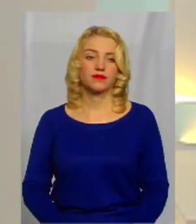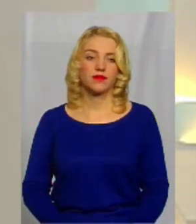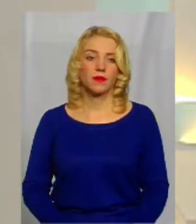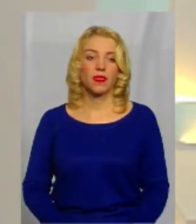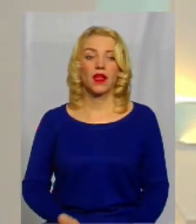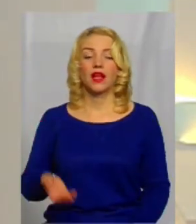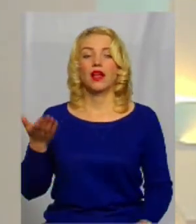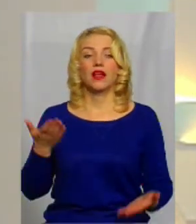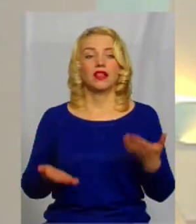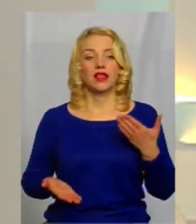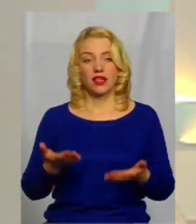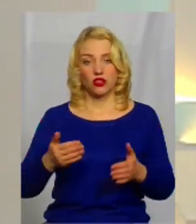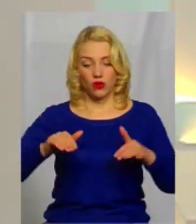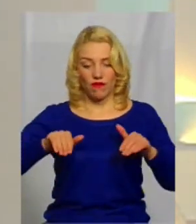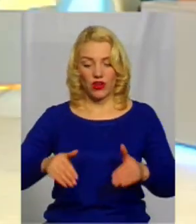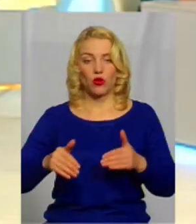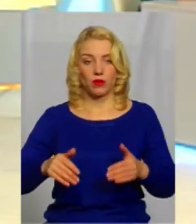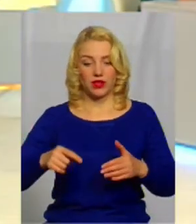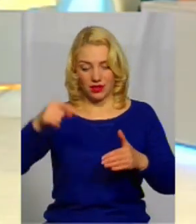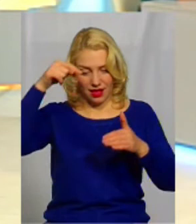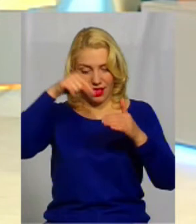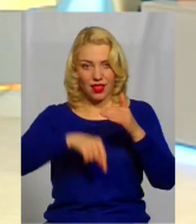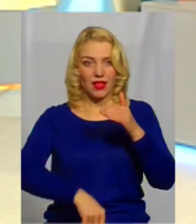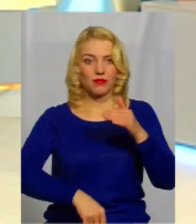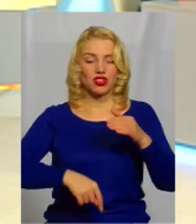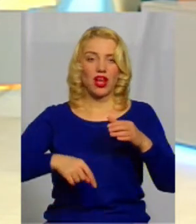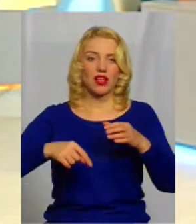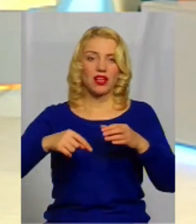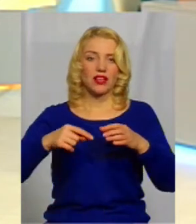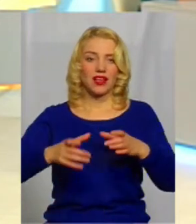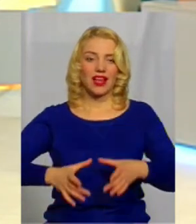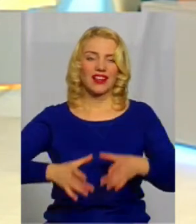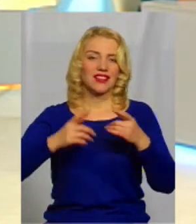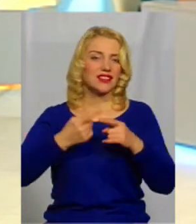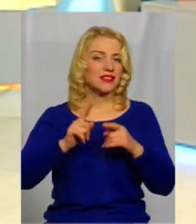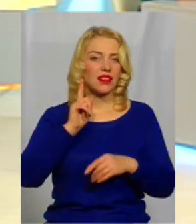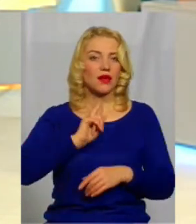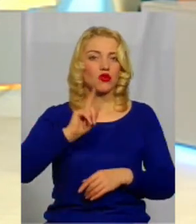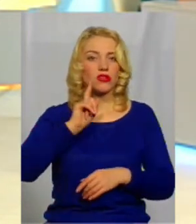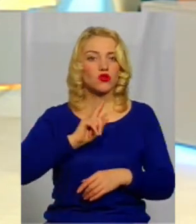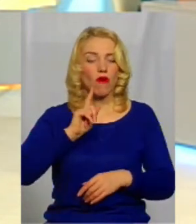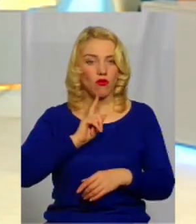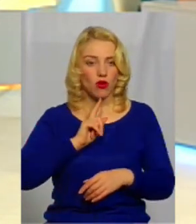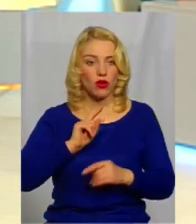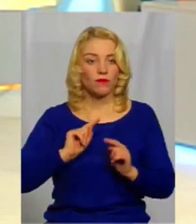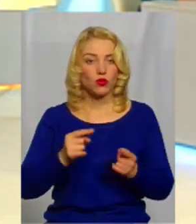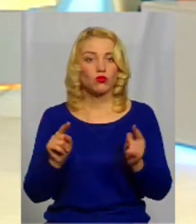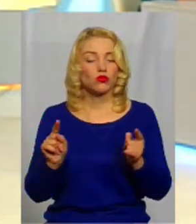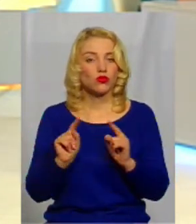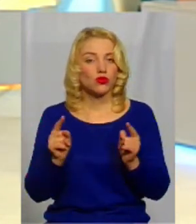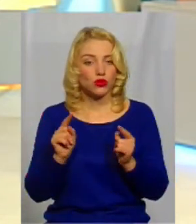А якщо викупати глибшу Креницю? Ну, це тимчасово. Вона все одно